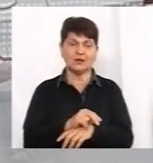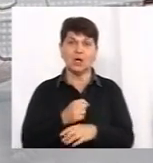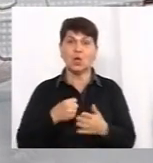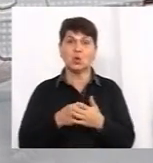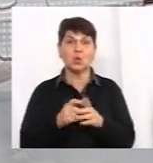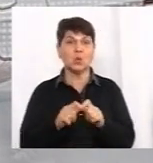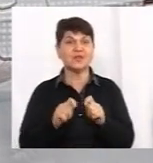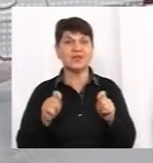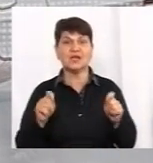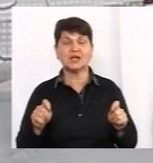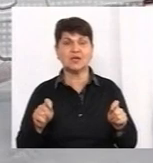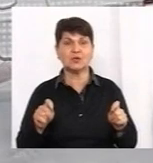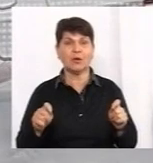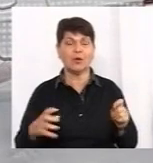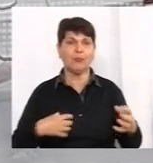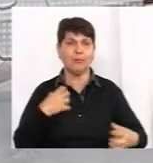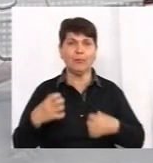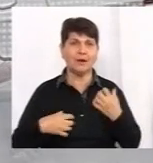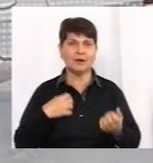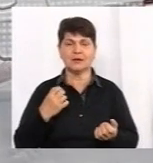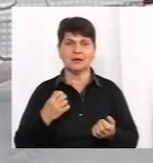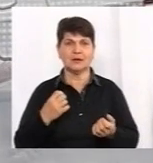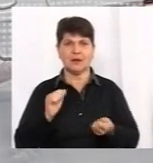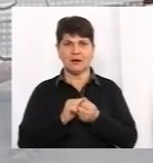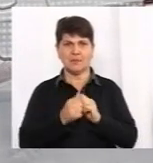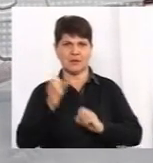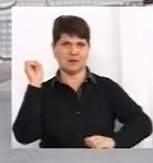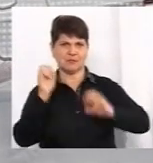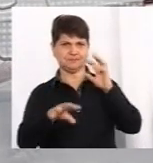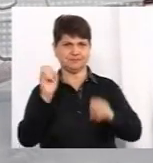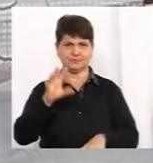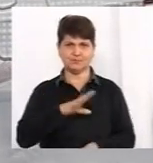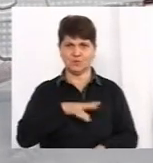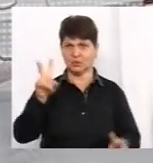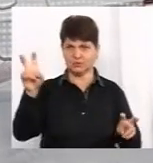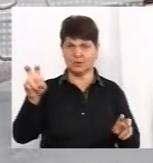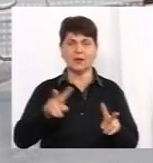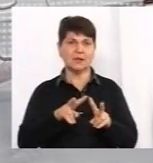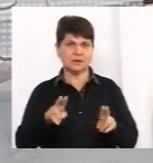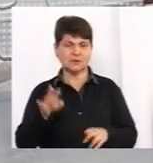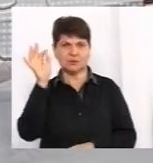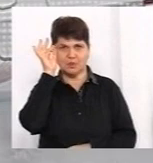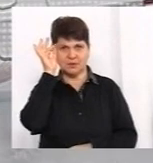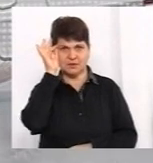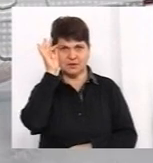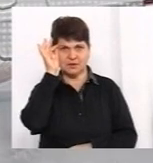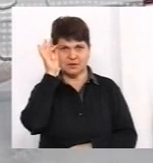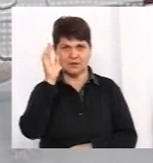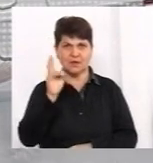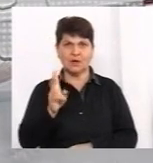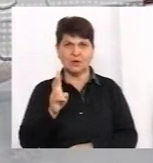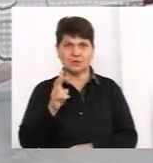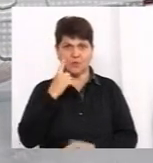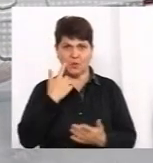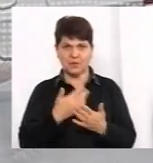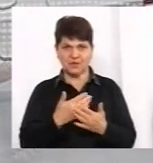відкритої паніки на межі закидання каміннями. Ми це також пам'ятаємо. хто захворів. Ну, навіть хто